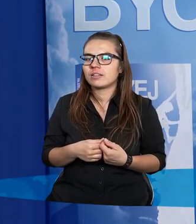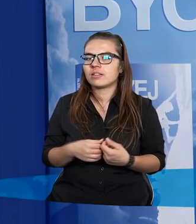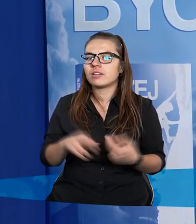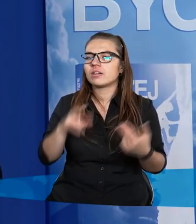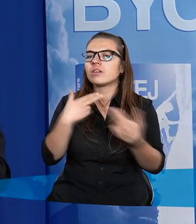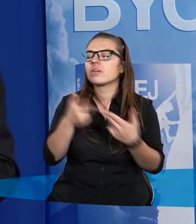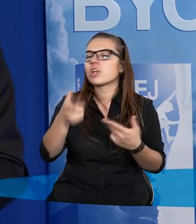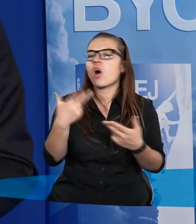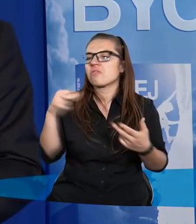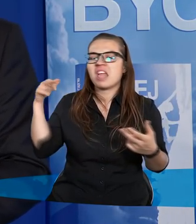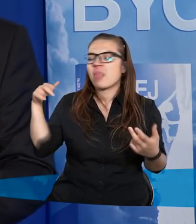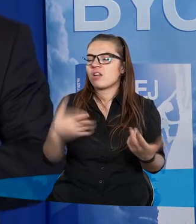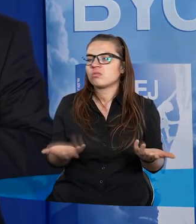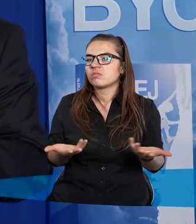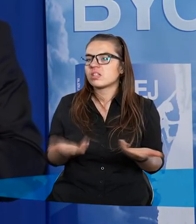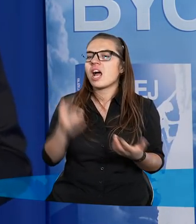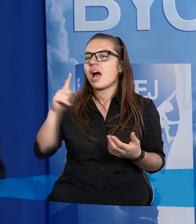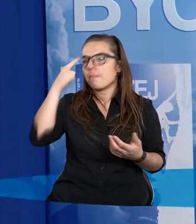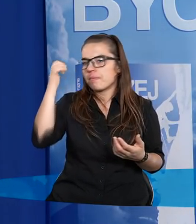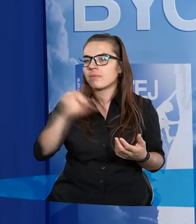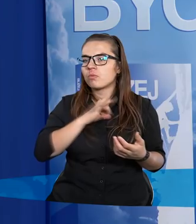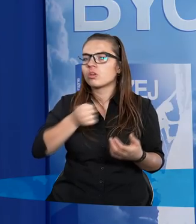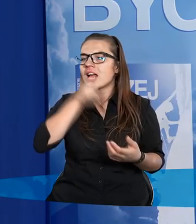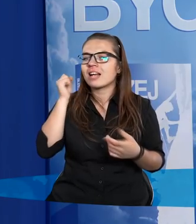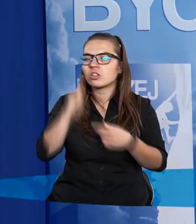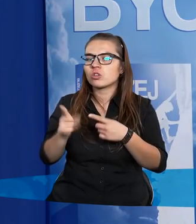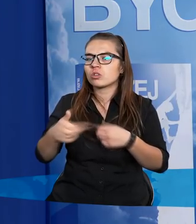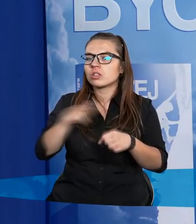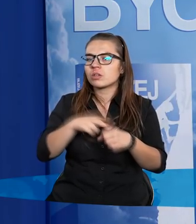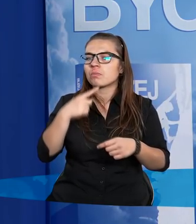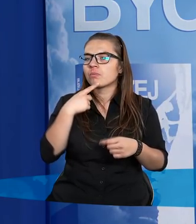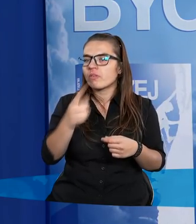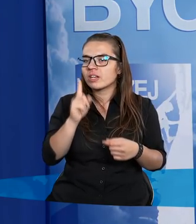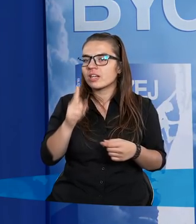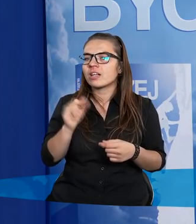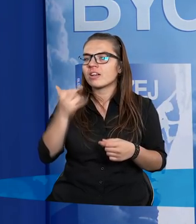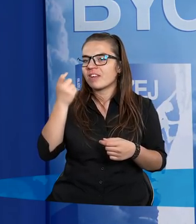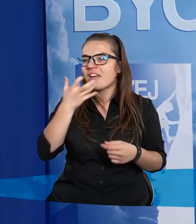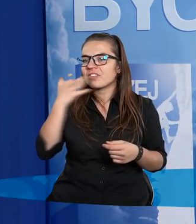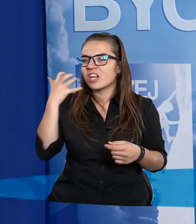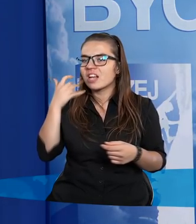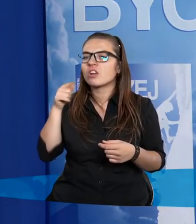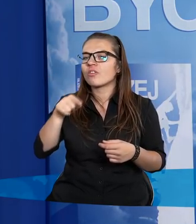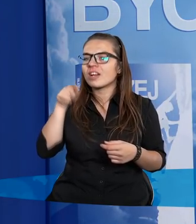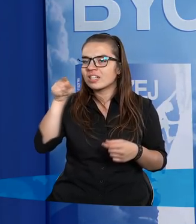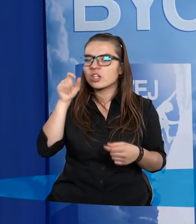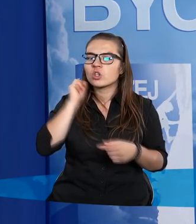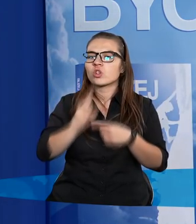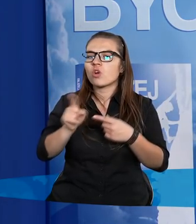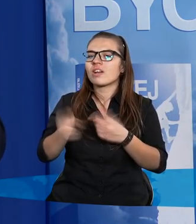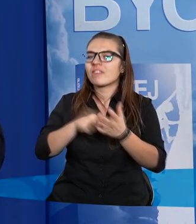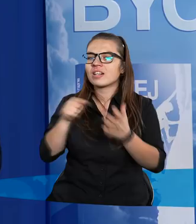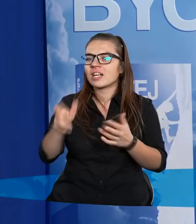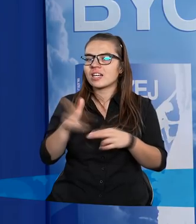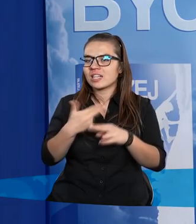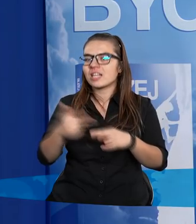Odpowiedź nie nadchodziła. Ale pamiętacie moją starszą siostrę, o której powiedziałem chwilę wcześniej? To ona właśnie wtedy,